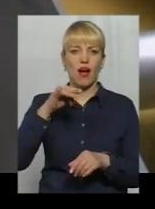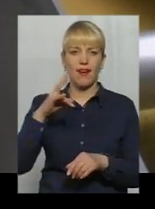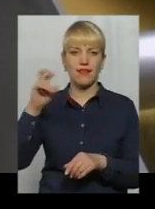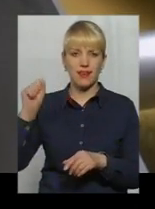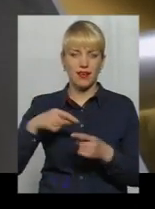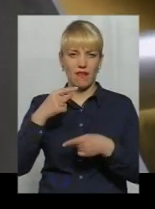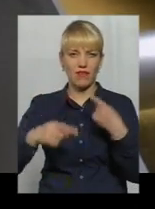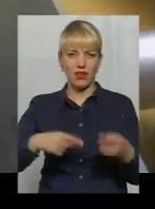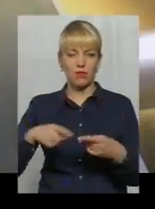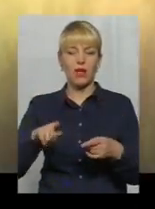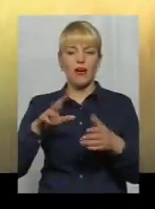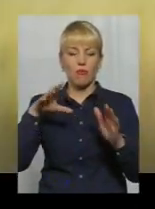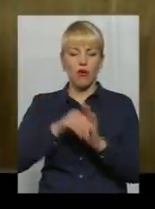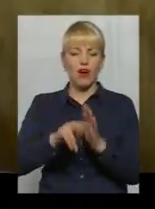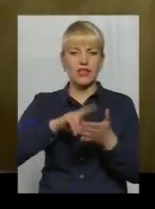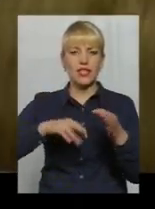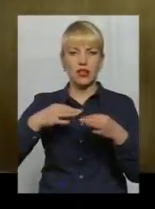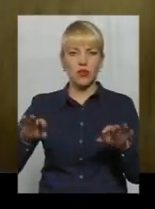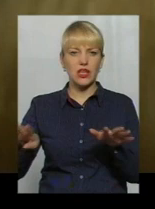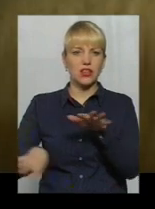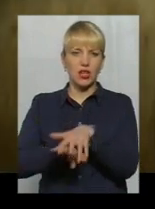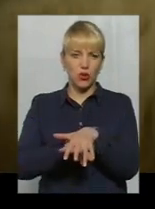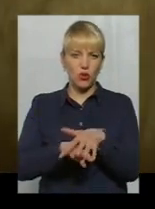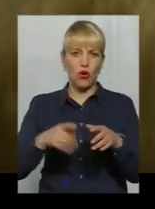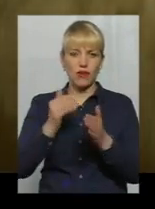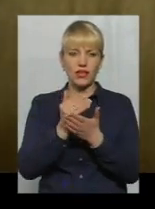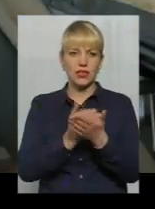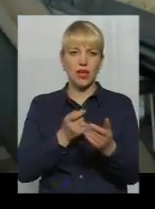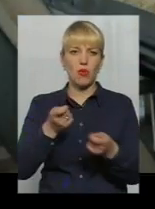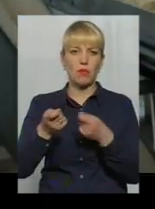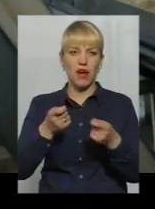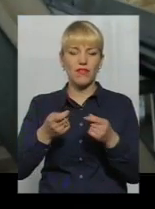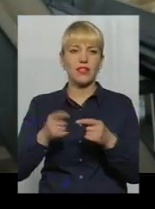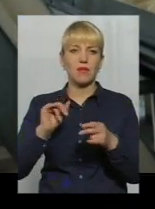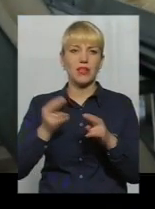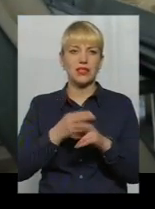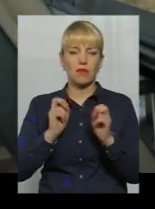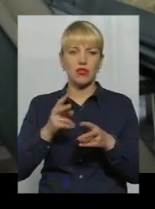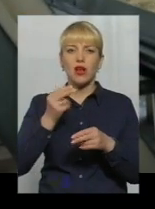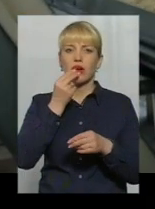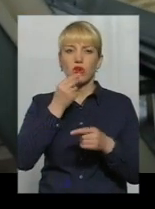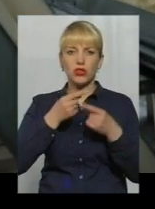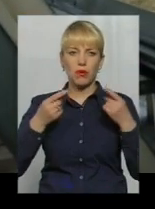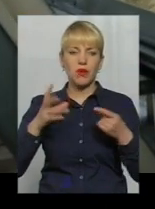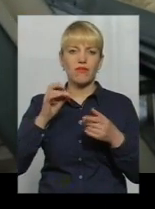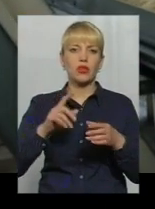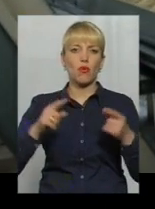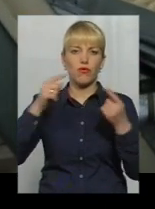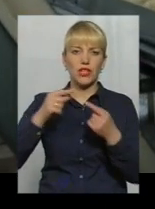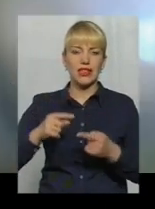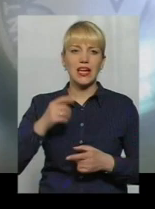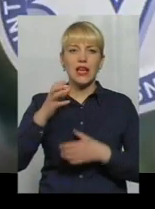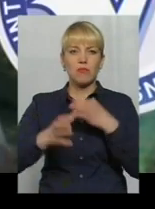фабриці впроваджена та сертифікована інтегрована система управління якістю та безпечністю харчових продуктів на відповідність міжнародним стандартам